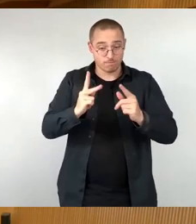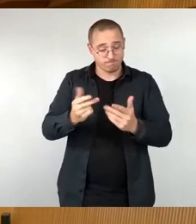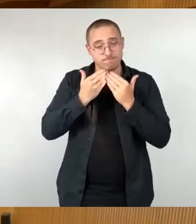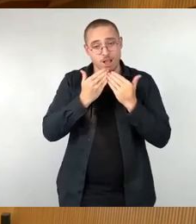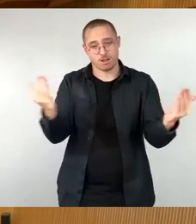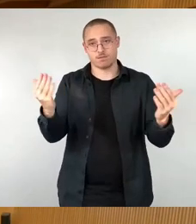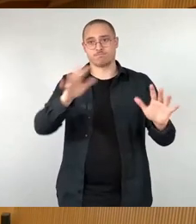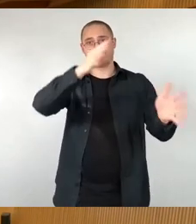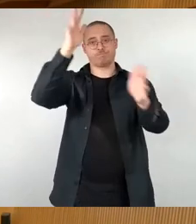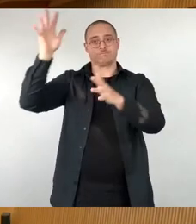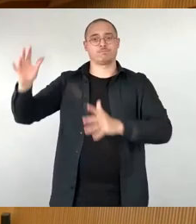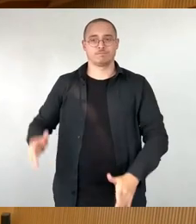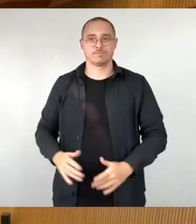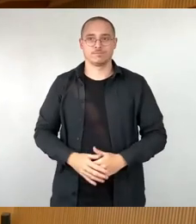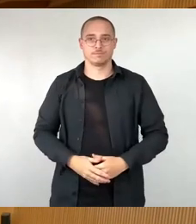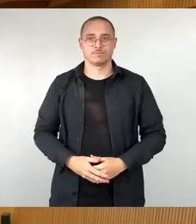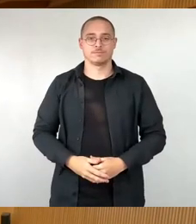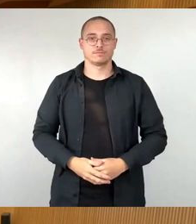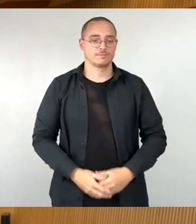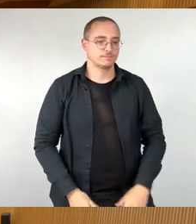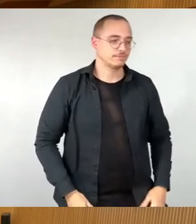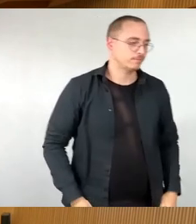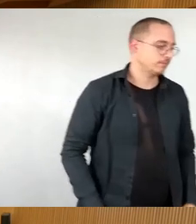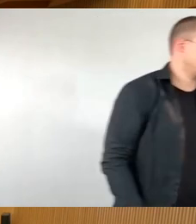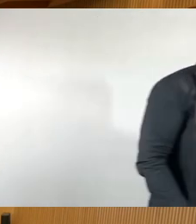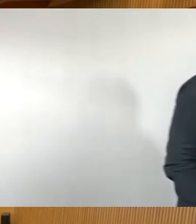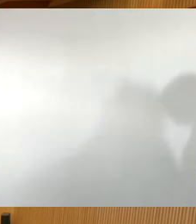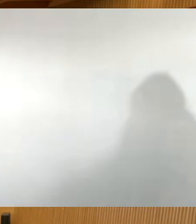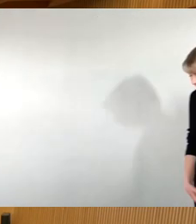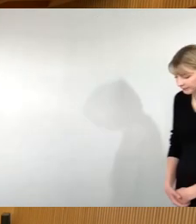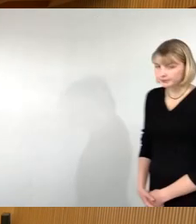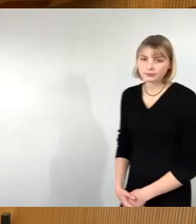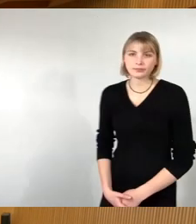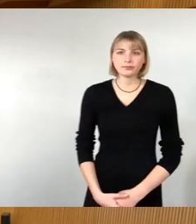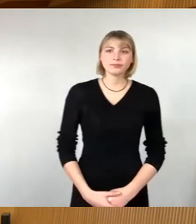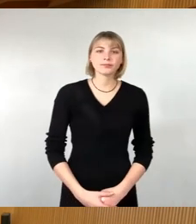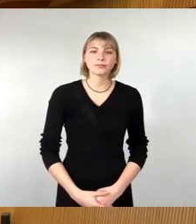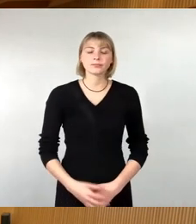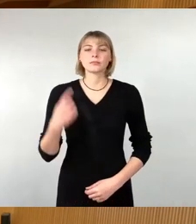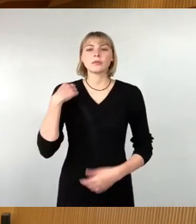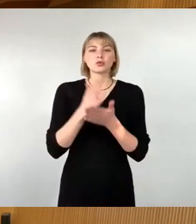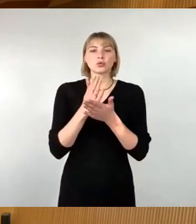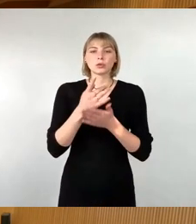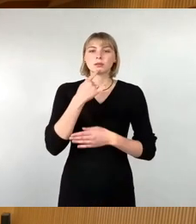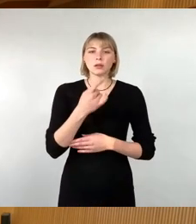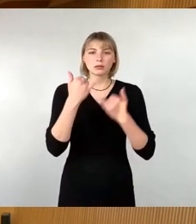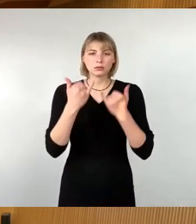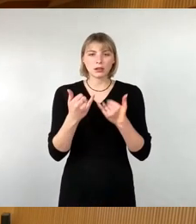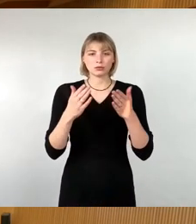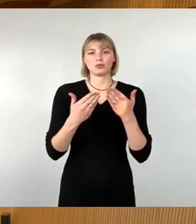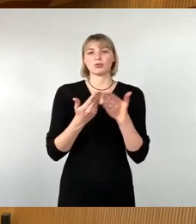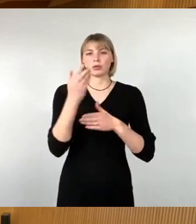So, damit steigen wir ein, wie ich gesagt habe, in die Fraktionsrunde. AfD beginnt. Und da, Herr Wiedemann.